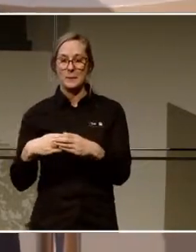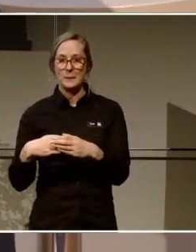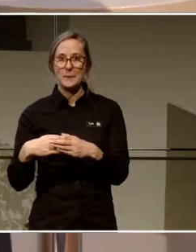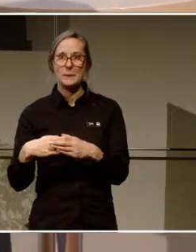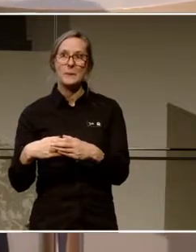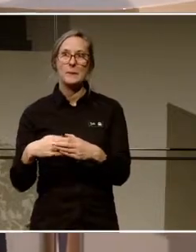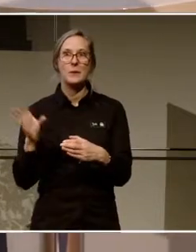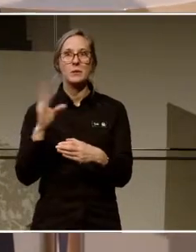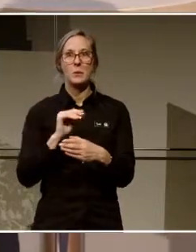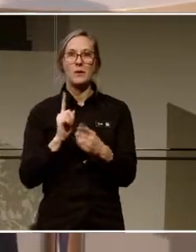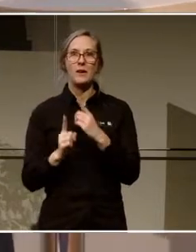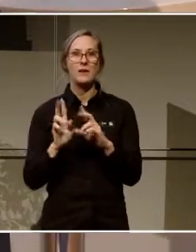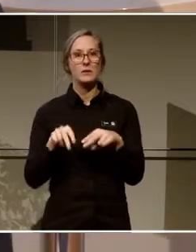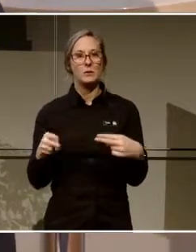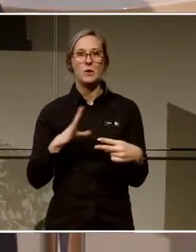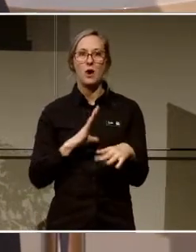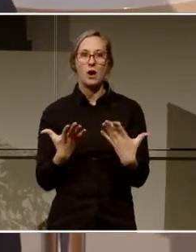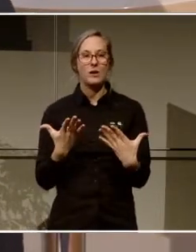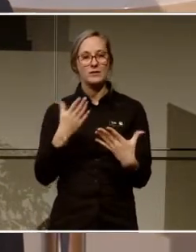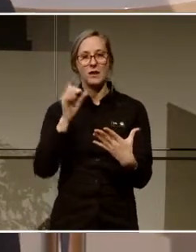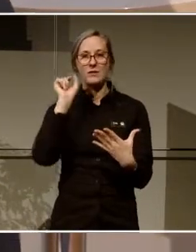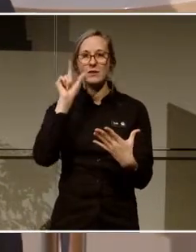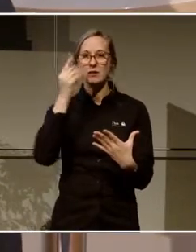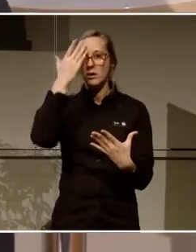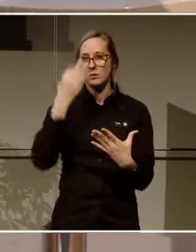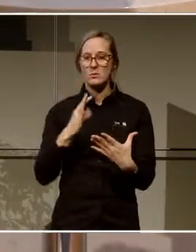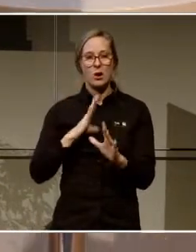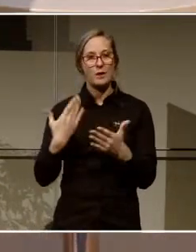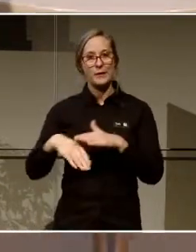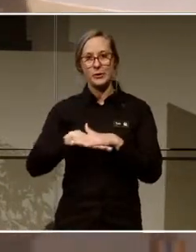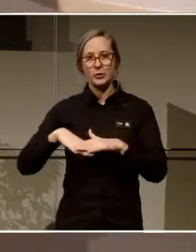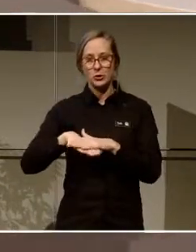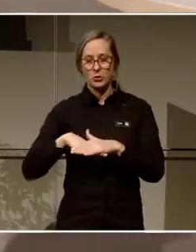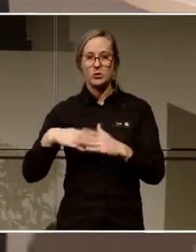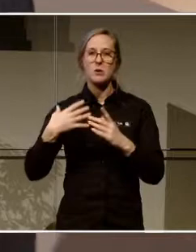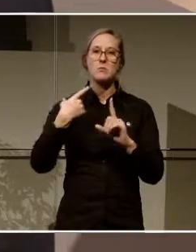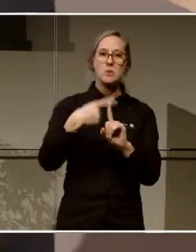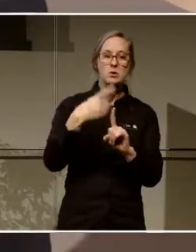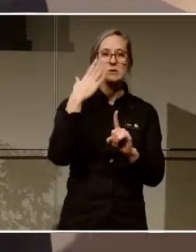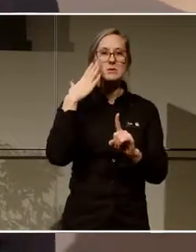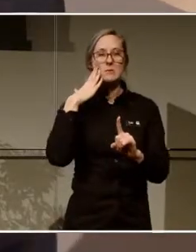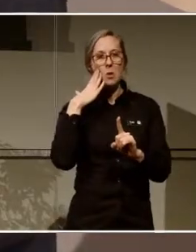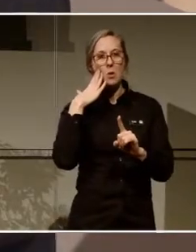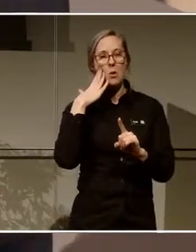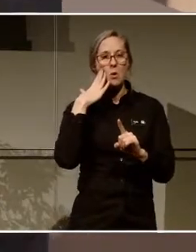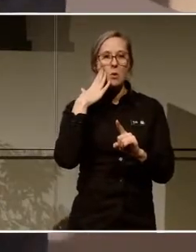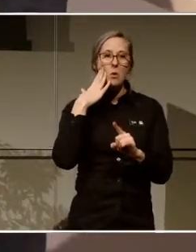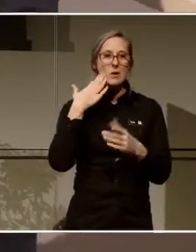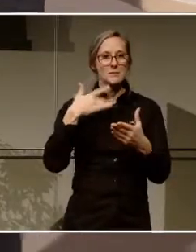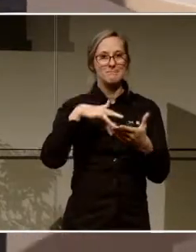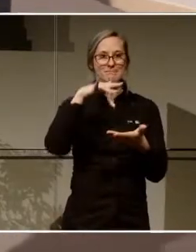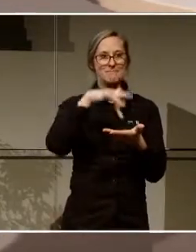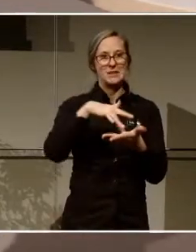kanske man inte rent naturligt inte har den digitala kunskapen, basen. Men sen om man även då bor i inlandet och kanske längre från en stad